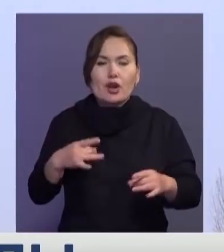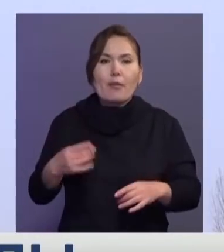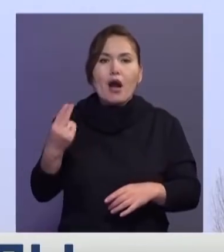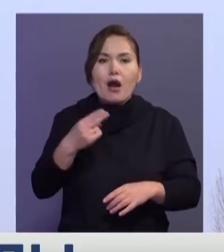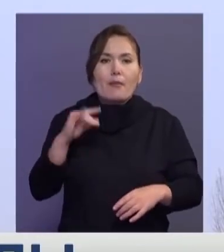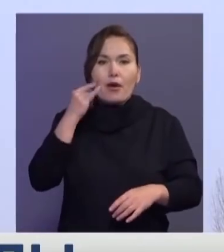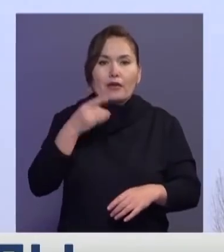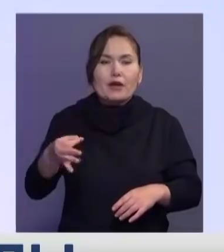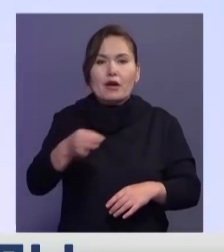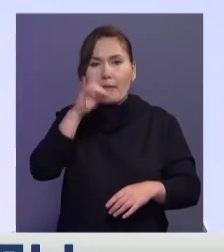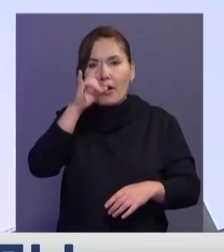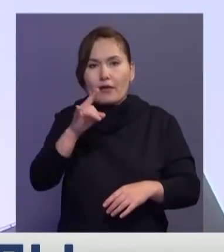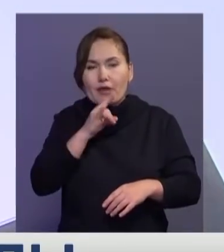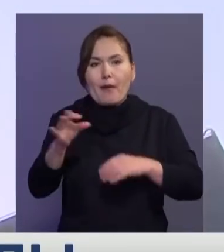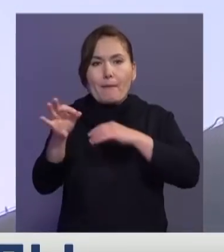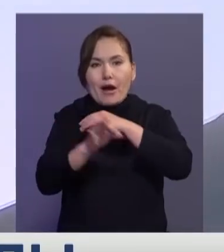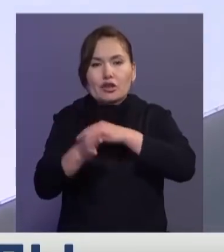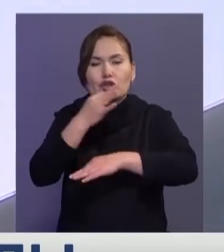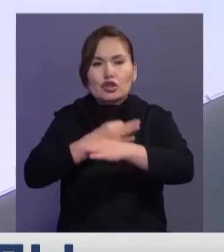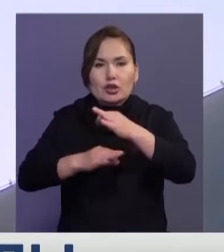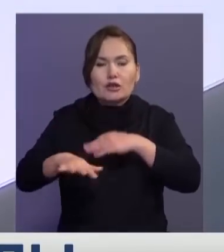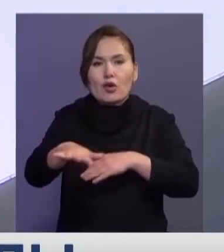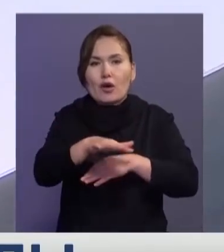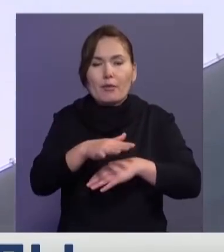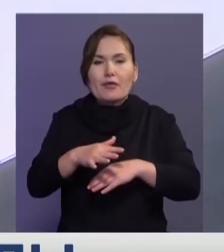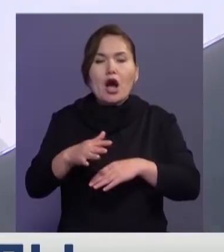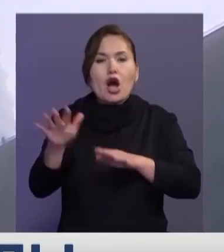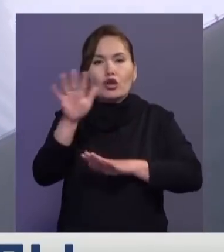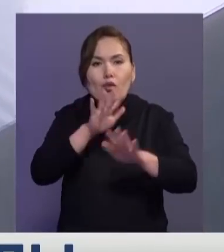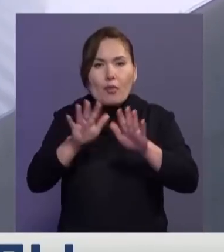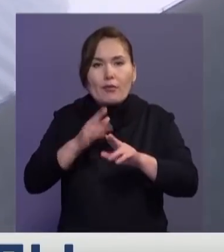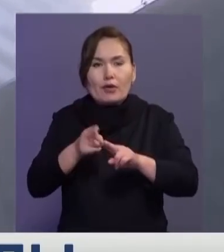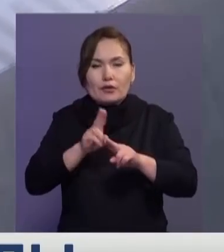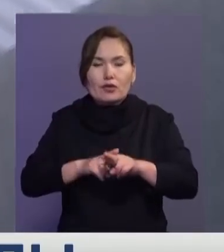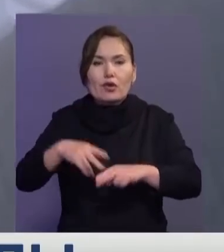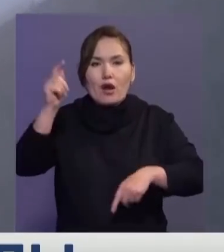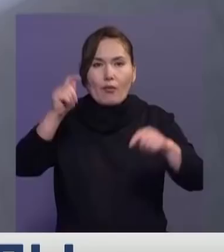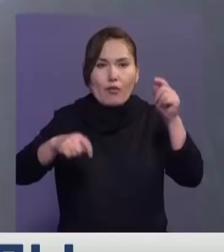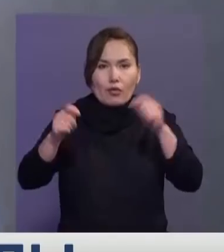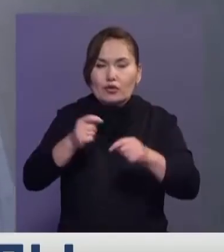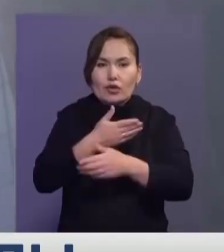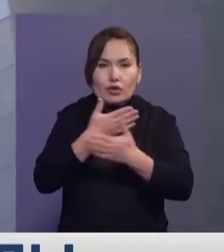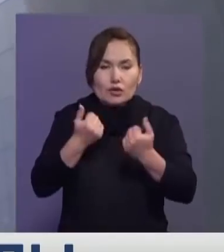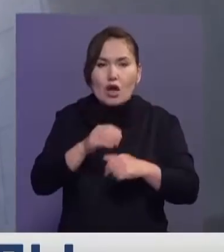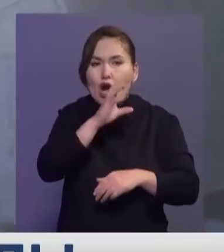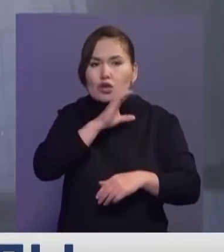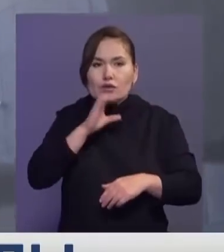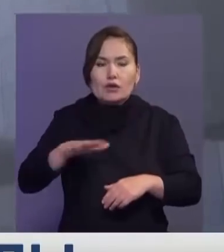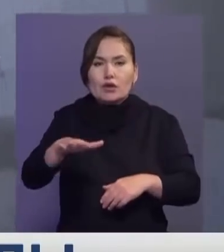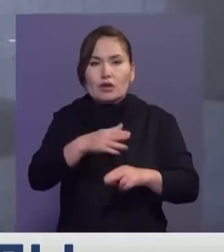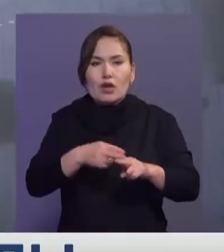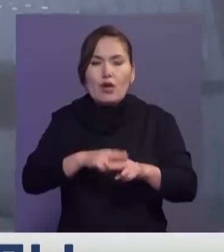Павладар областары мен еліміздің батыш ене шығыс өңірлерінде тұманысып ақталады. Дегенмен күн жауын шашыншыз болады. Тек солтүстікті